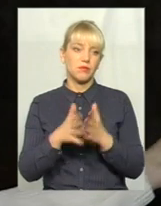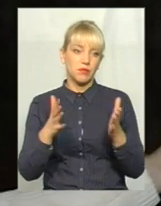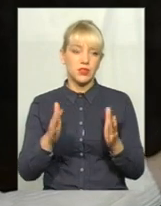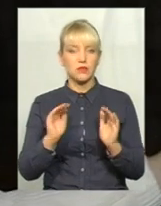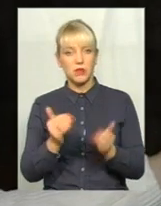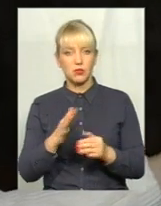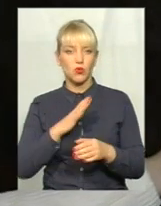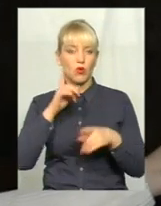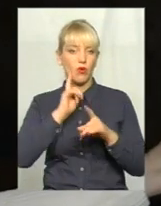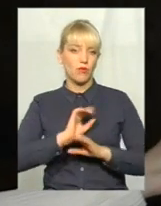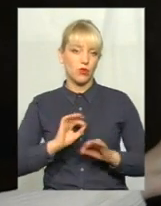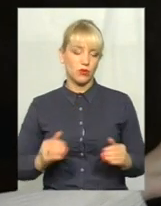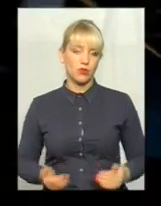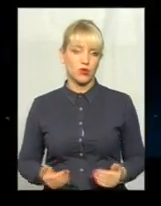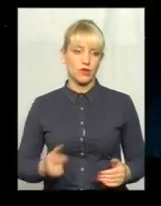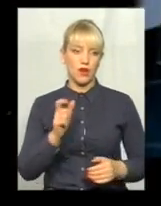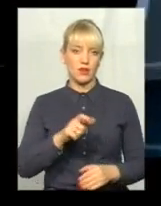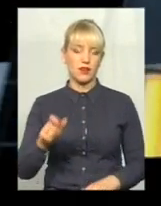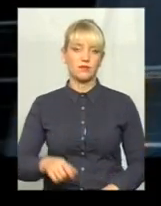-менш для комфортного проживання мешканців.